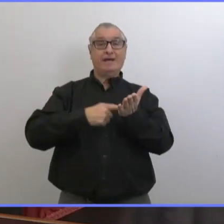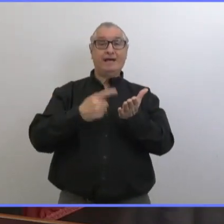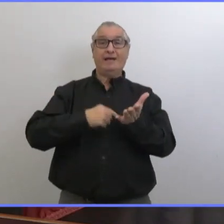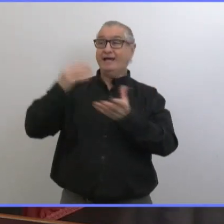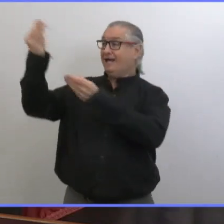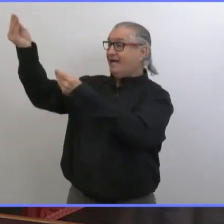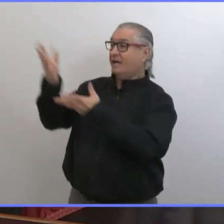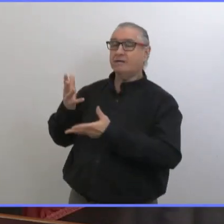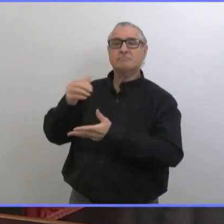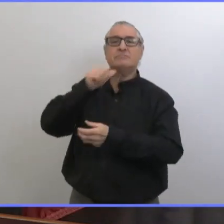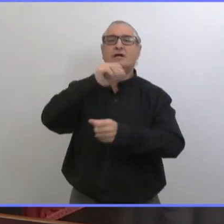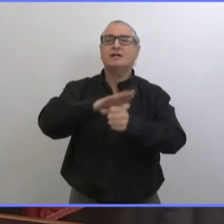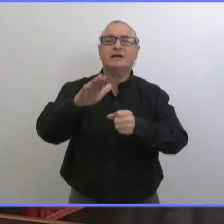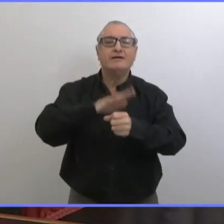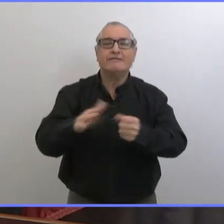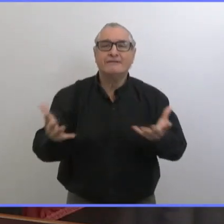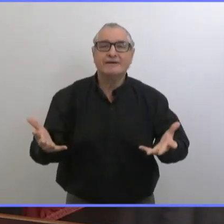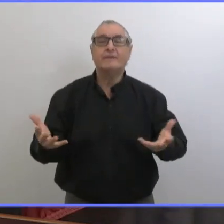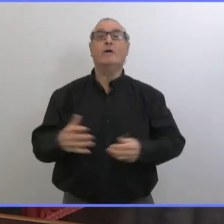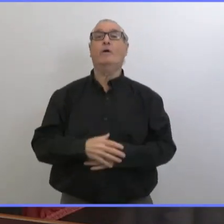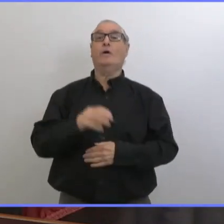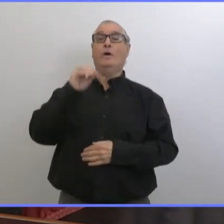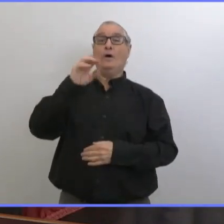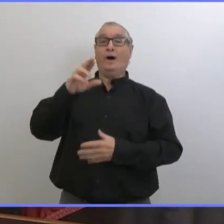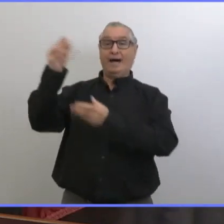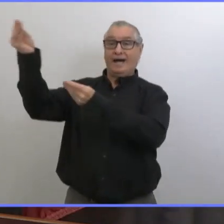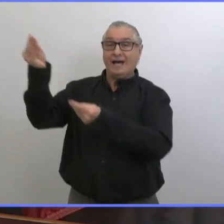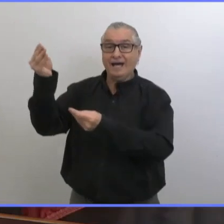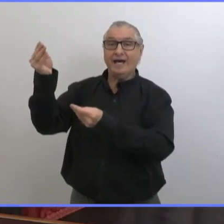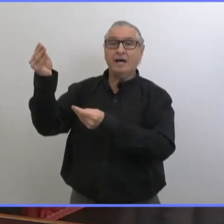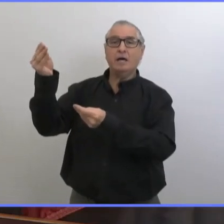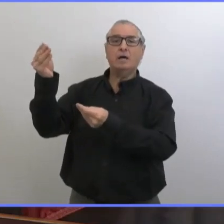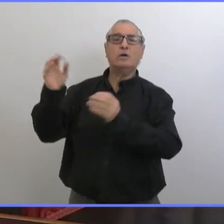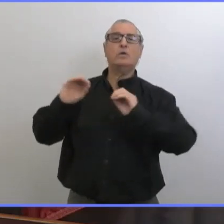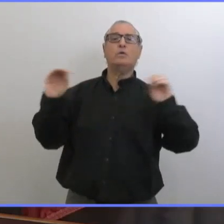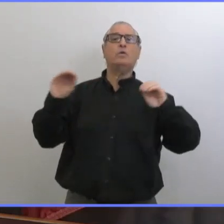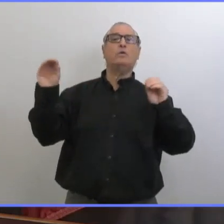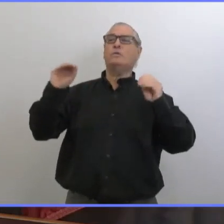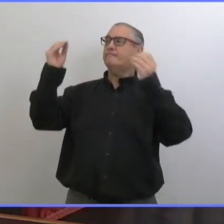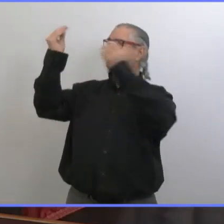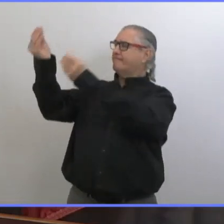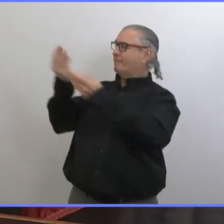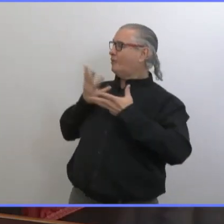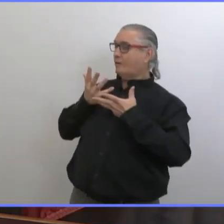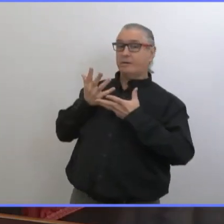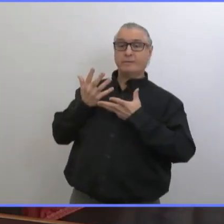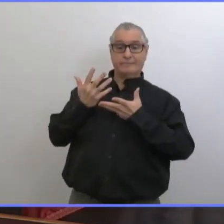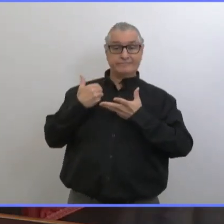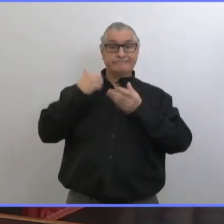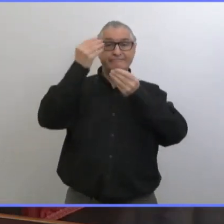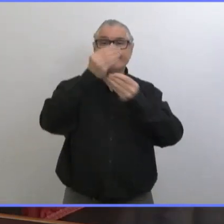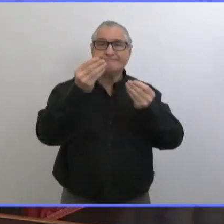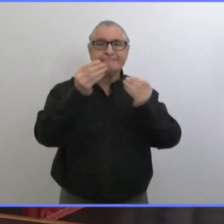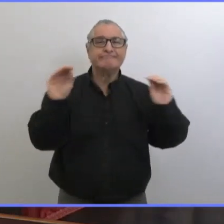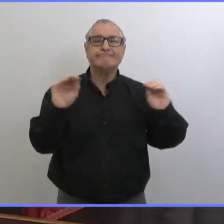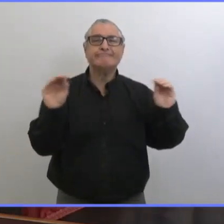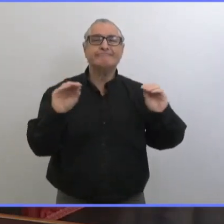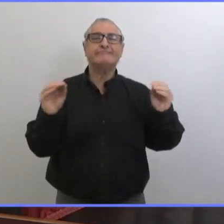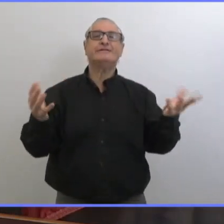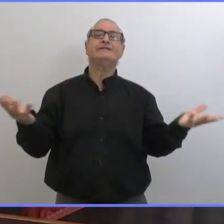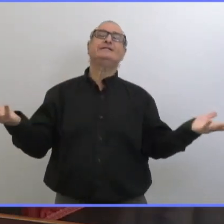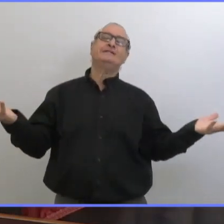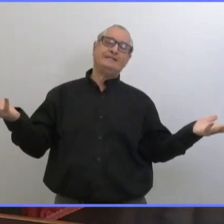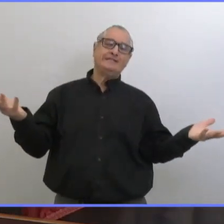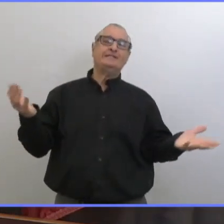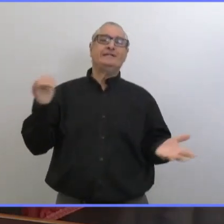en termes d'approvisionnement de vaccins d'heure en heure, on essaie d'avoir toutes les réponses avant